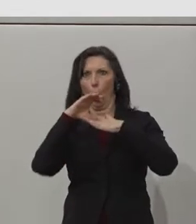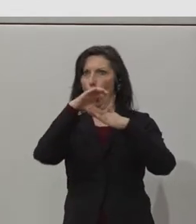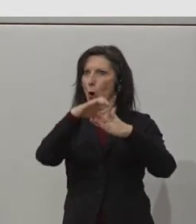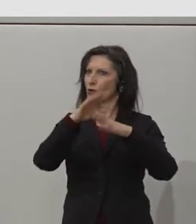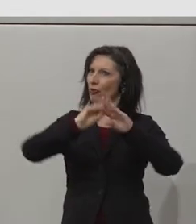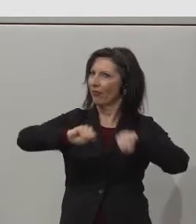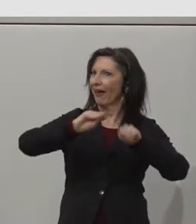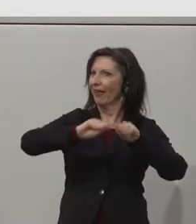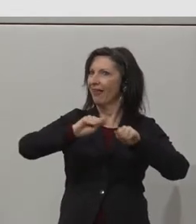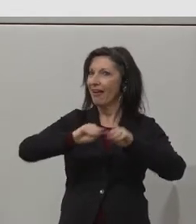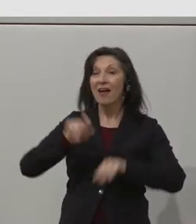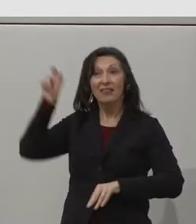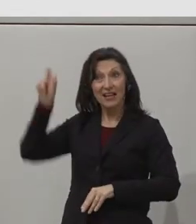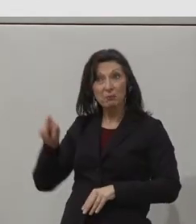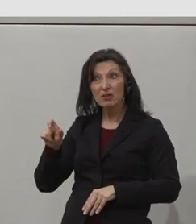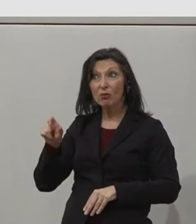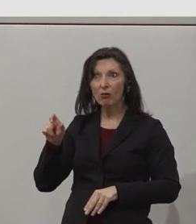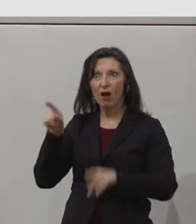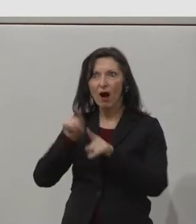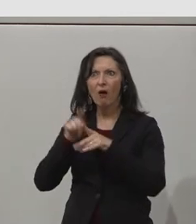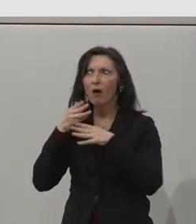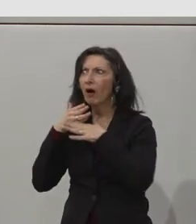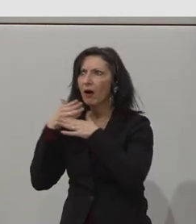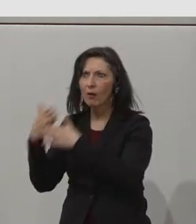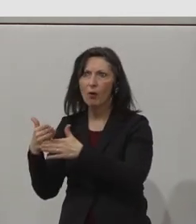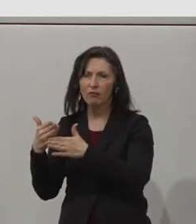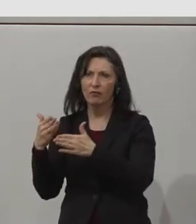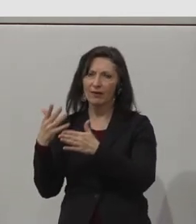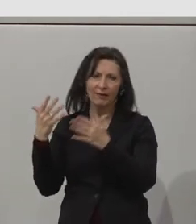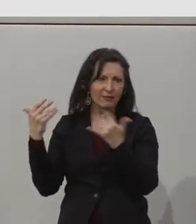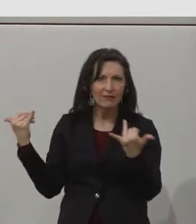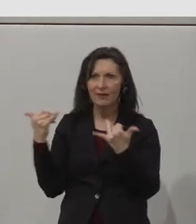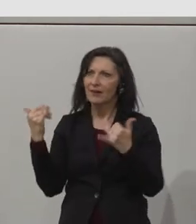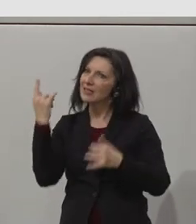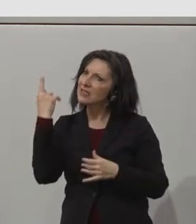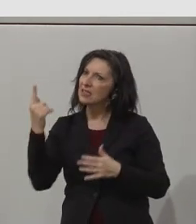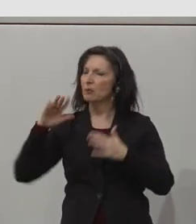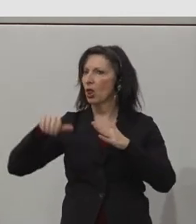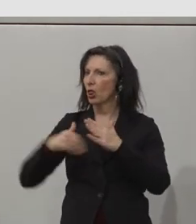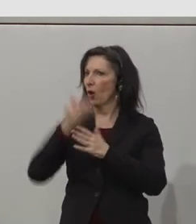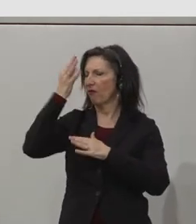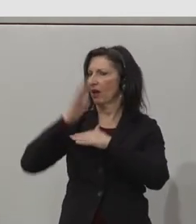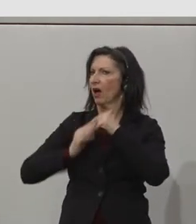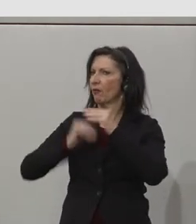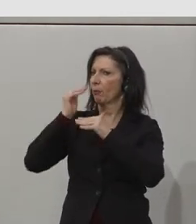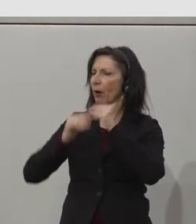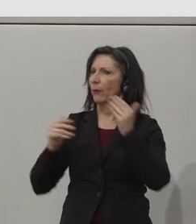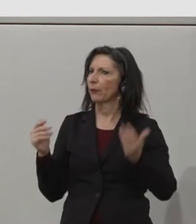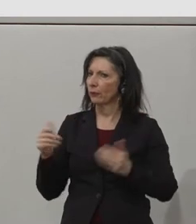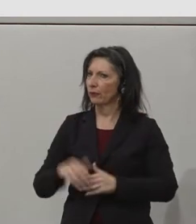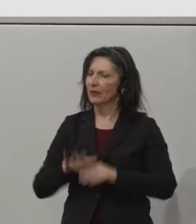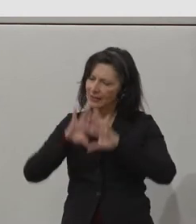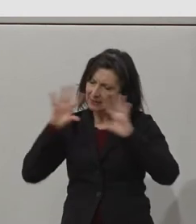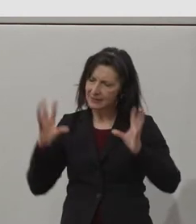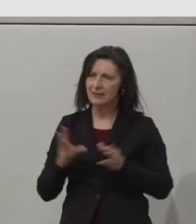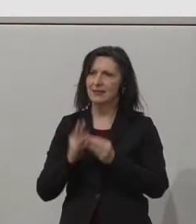skills that might not have been possible otherwise. It really, though, has enriched the work environment of all of these companies.